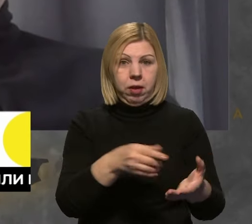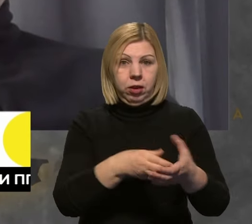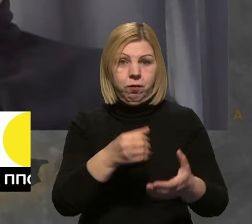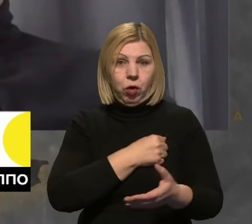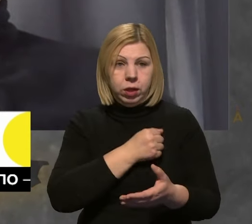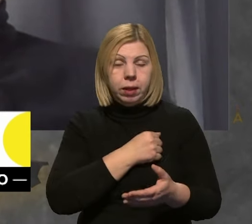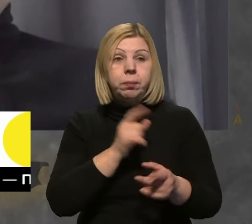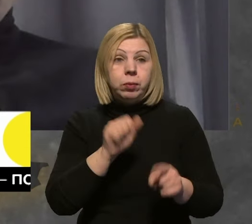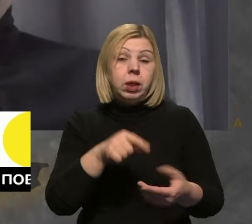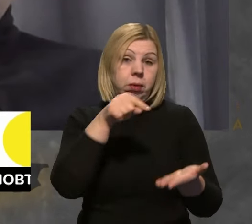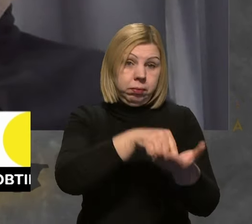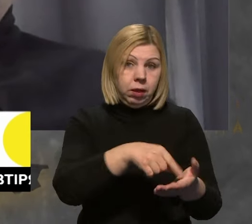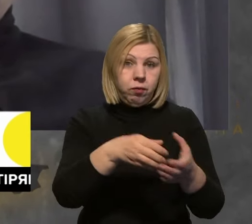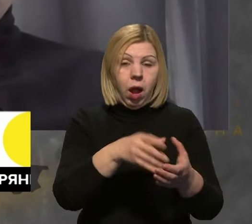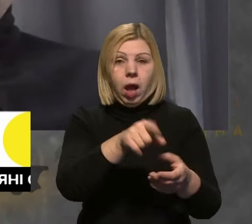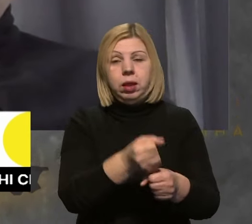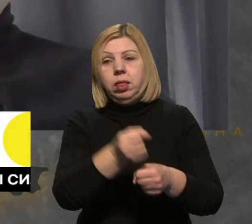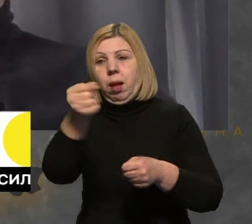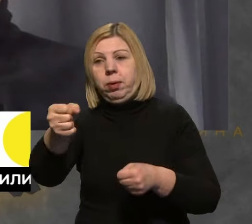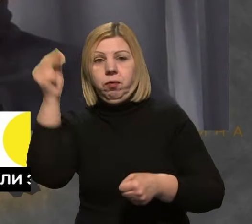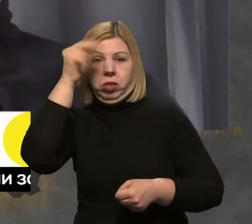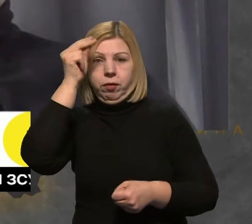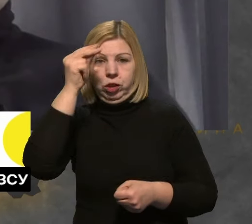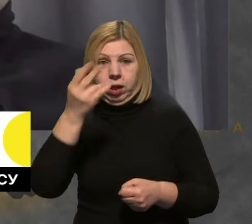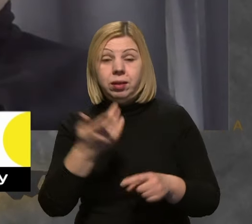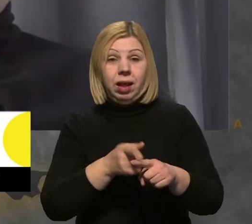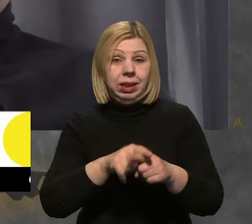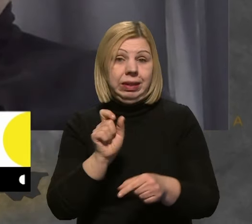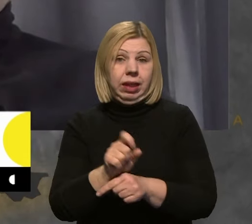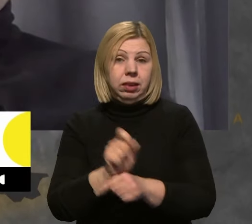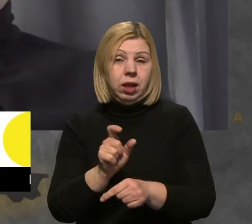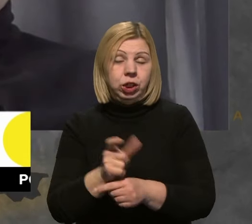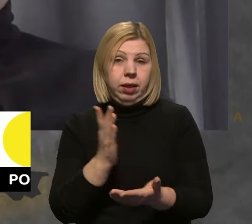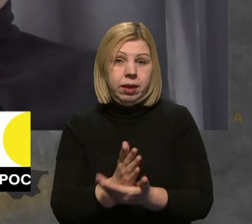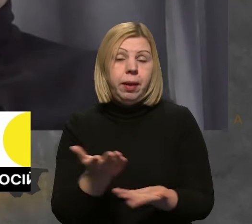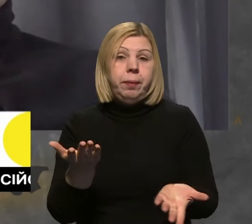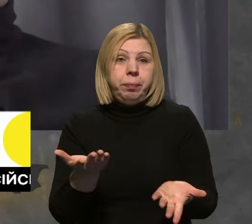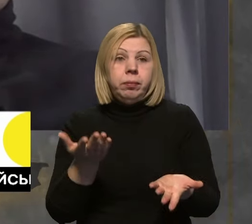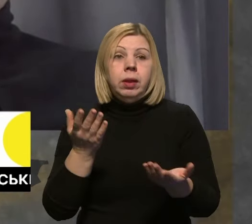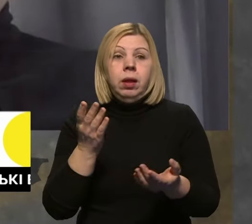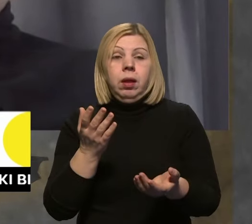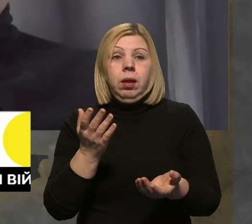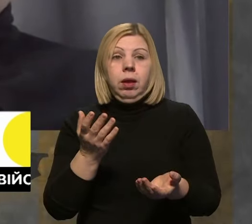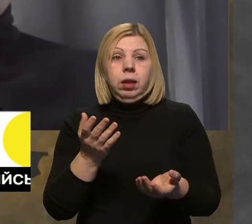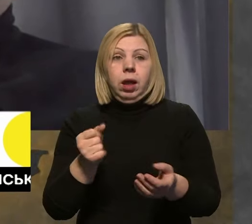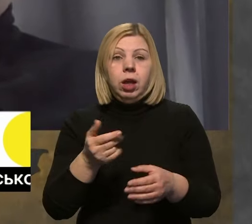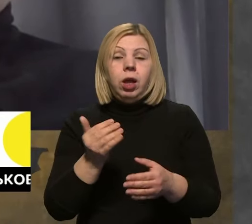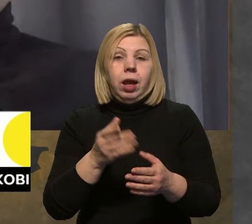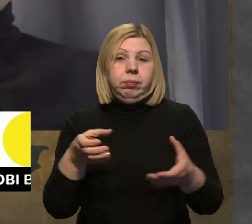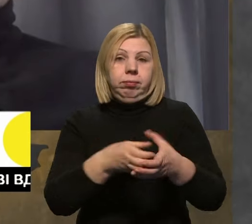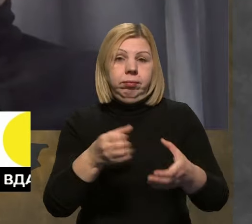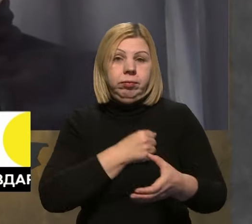безпосередньо в частину, а вже частину направляє в навчальний центр. Це є задачею безпосередньо частини